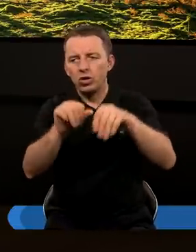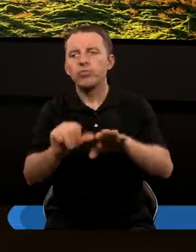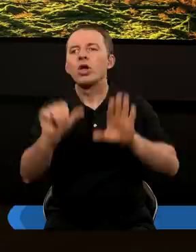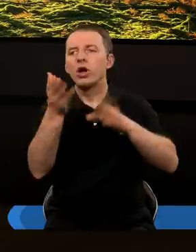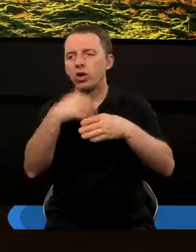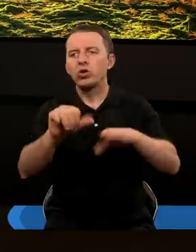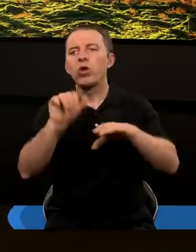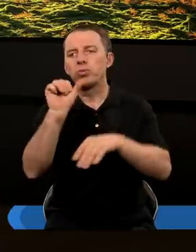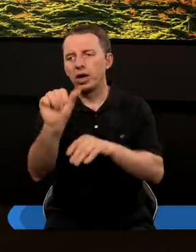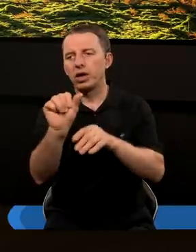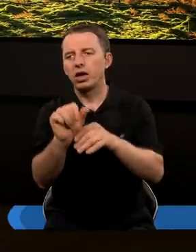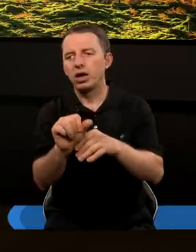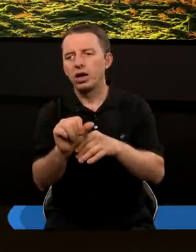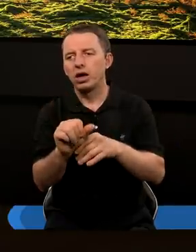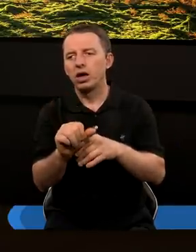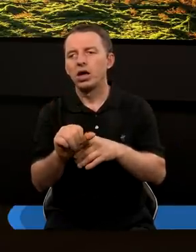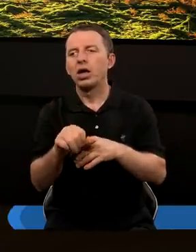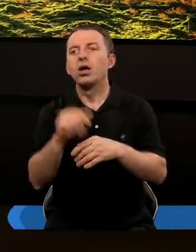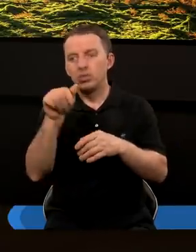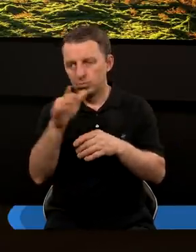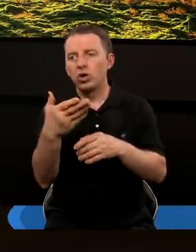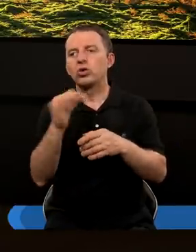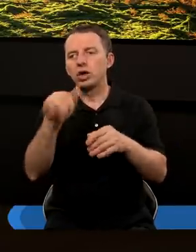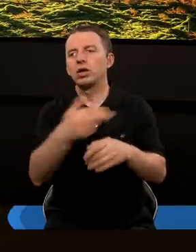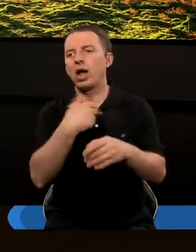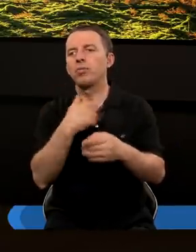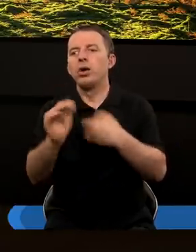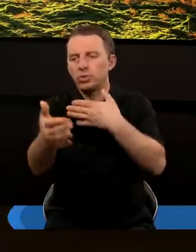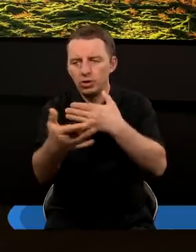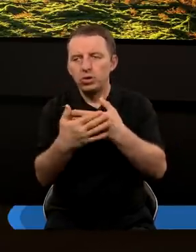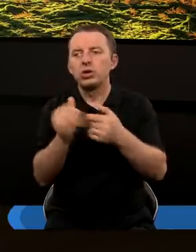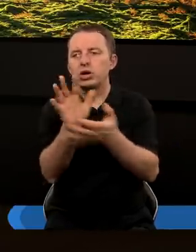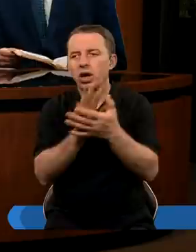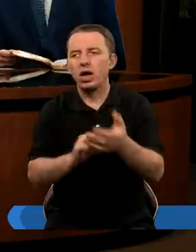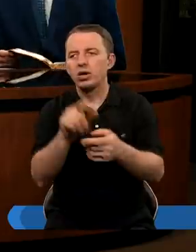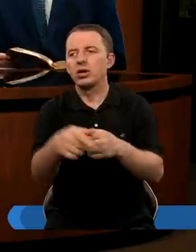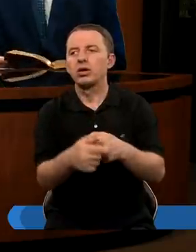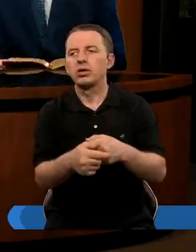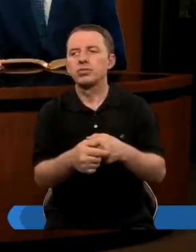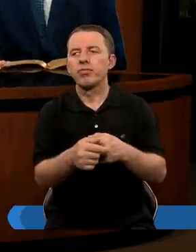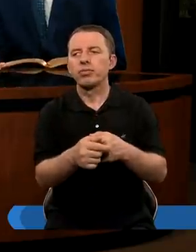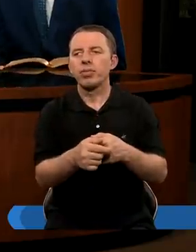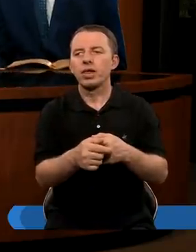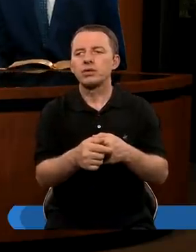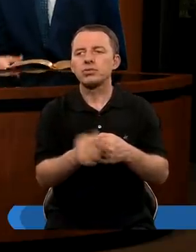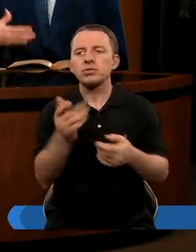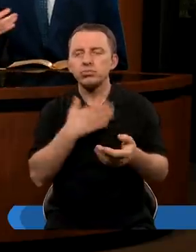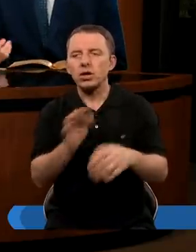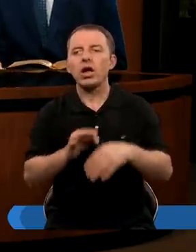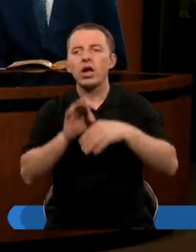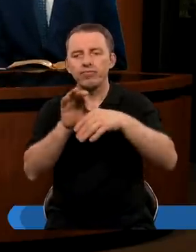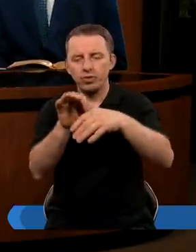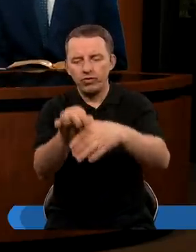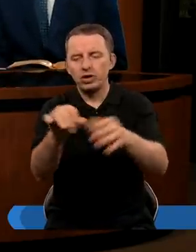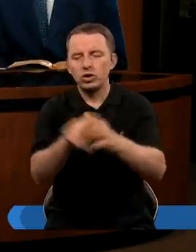rozdziału pierwszego. Marcin, czy możesz nam przybliżyć treść tego rozdziału? W pierwszym rozdziale przede wszystkim mamy